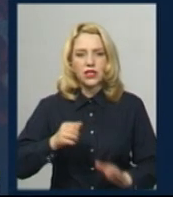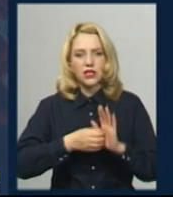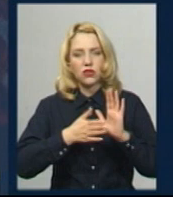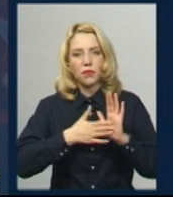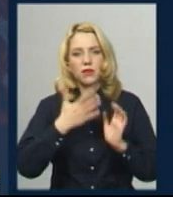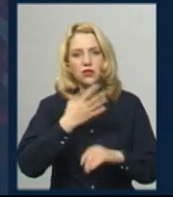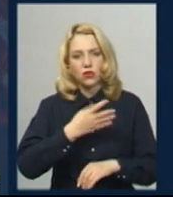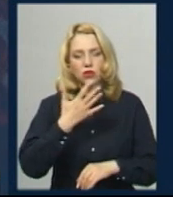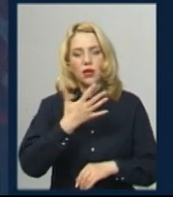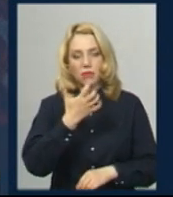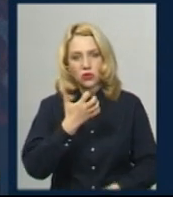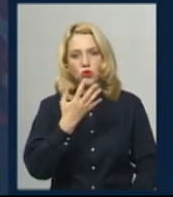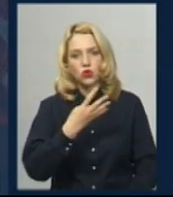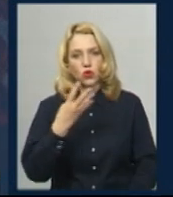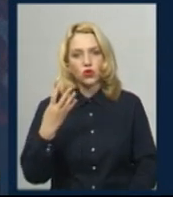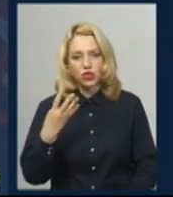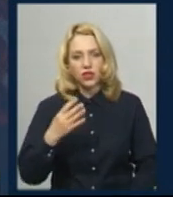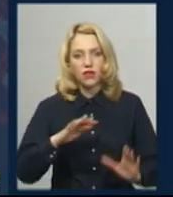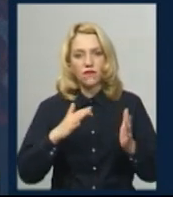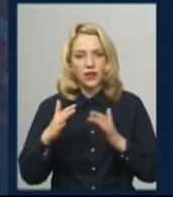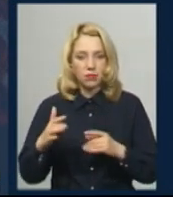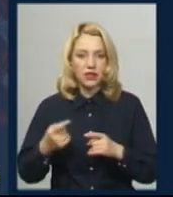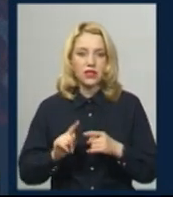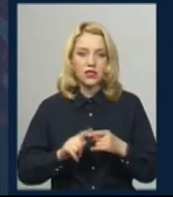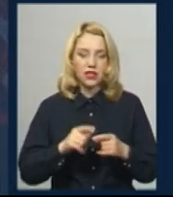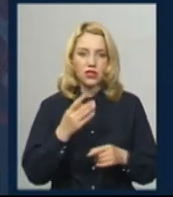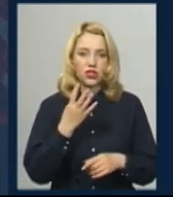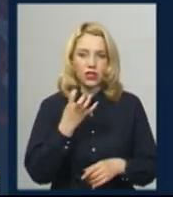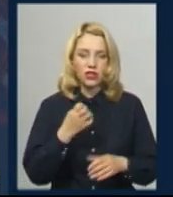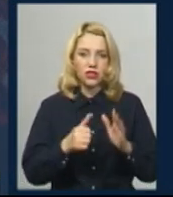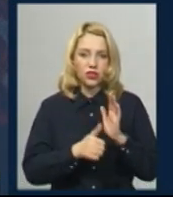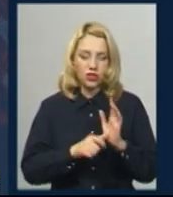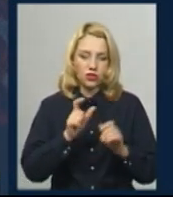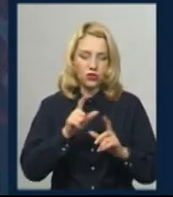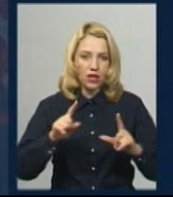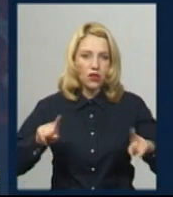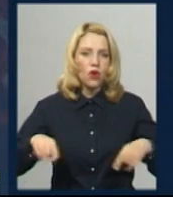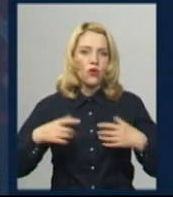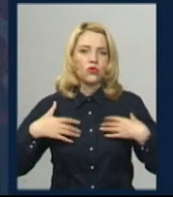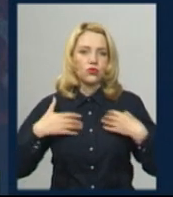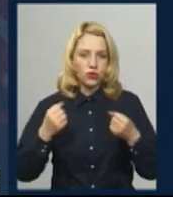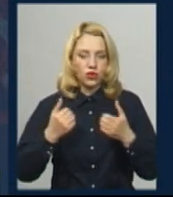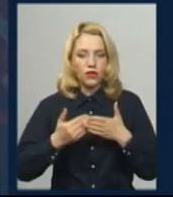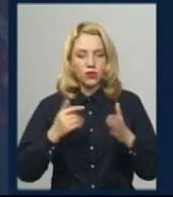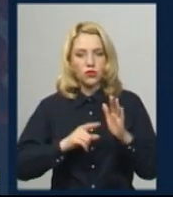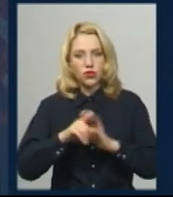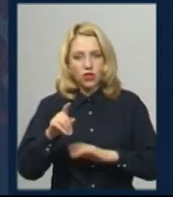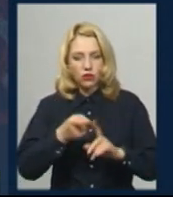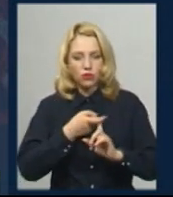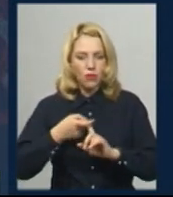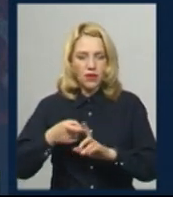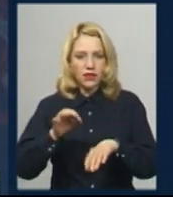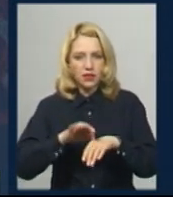544 випадки на COVID-19. З них 406 осіб одужало. Від початку пандемії всього в області